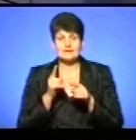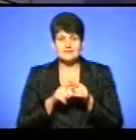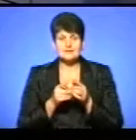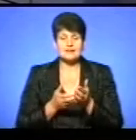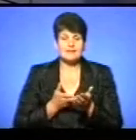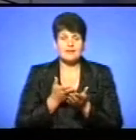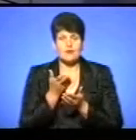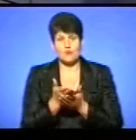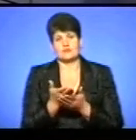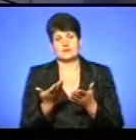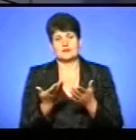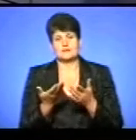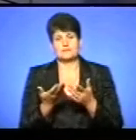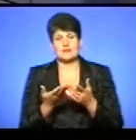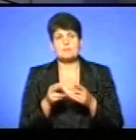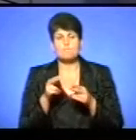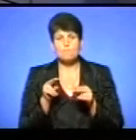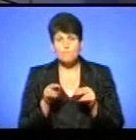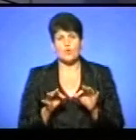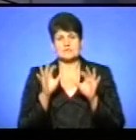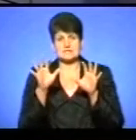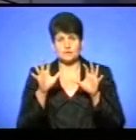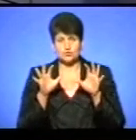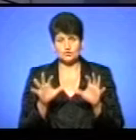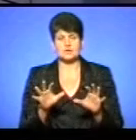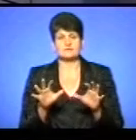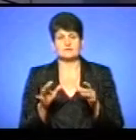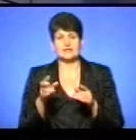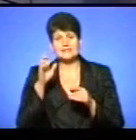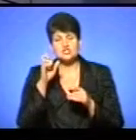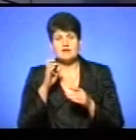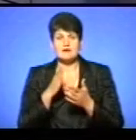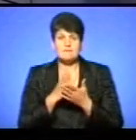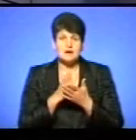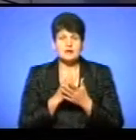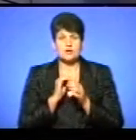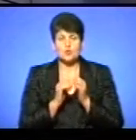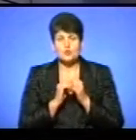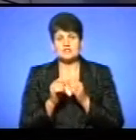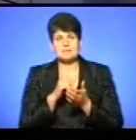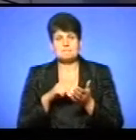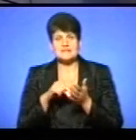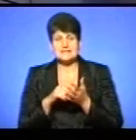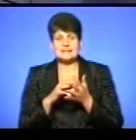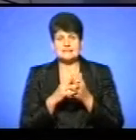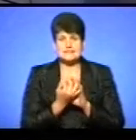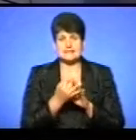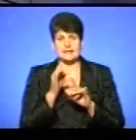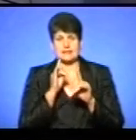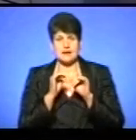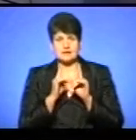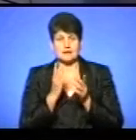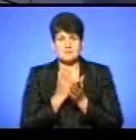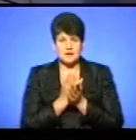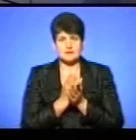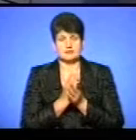повнаження держави, і по логіці законодавства, взагалі, по логіці речей, держава би мала кожній міський, там, селищний, сільський раді, яка має